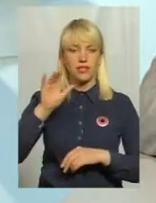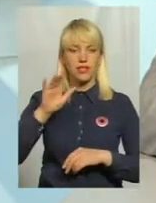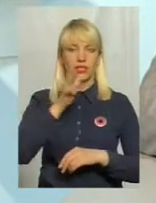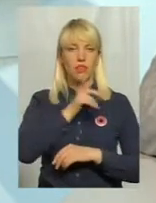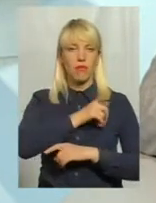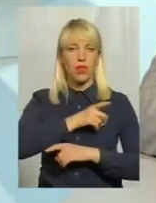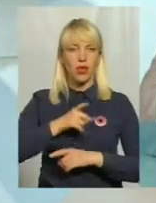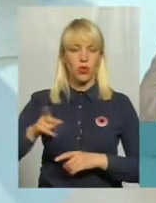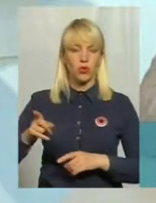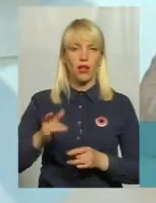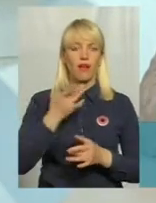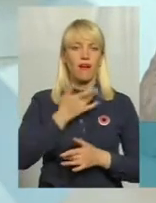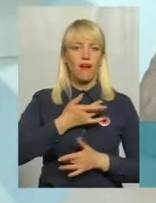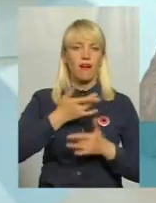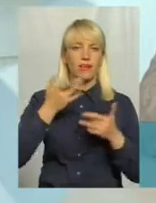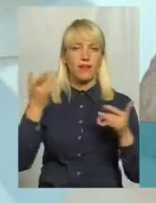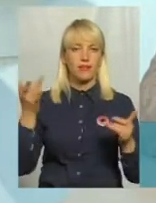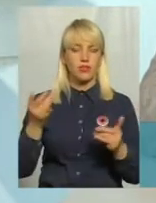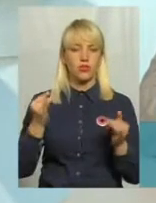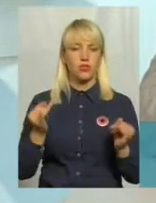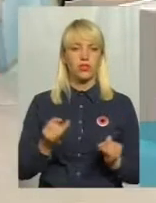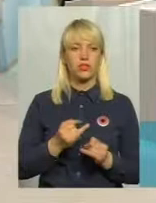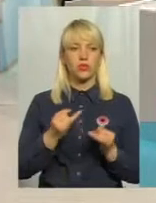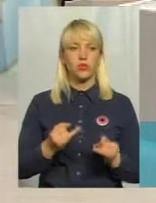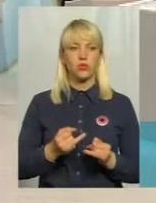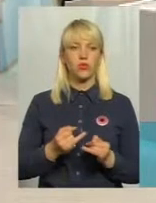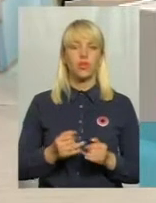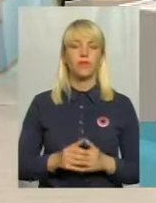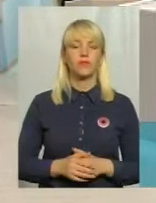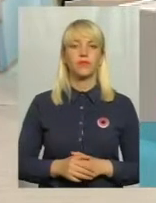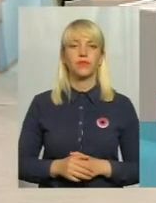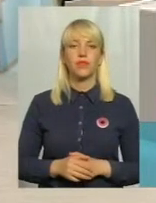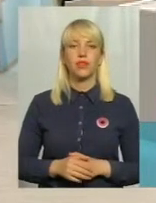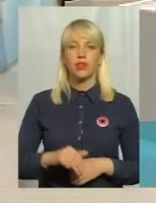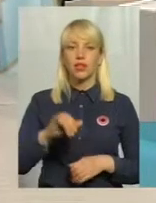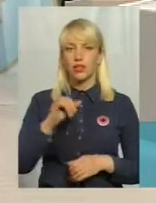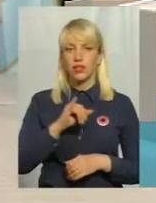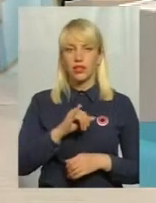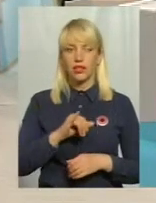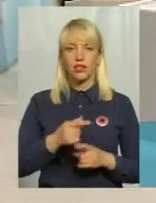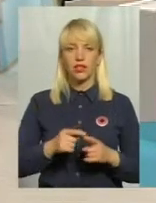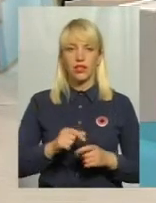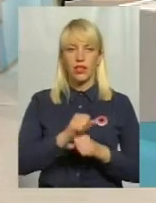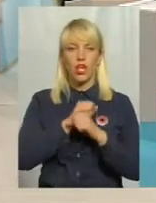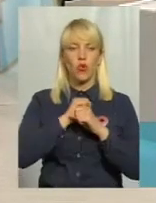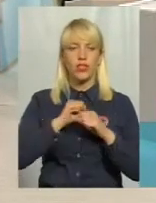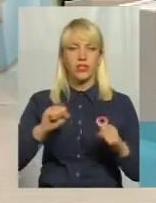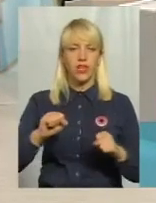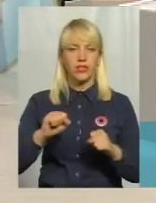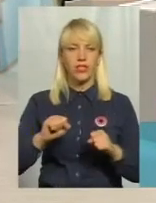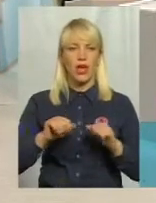радянської доби застою, як зараз ми в історії відзначаємо. І героїзація подій